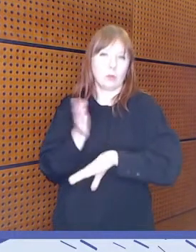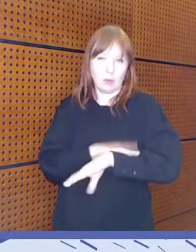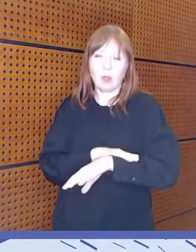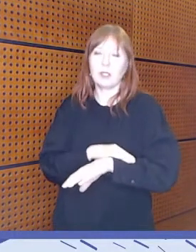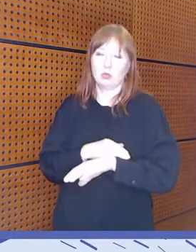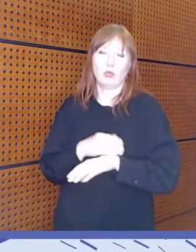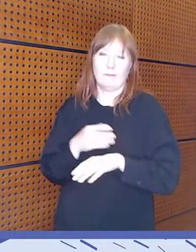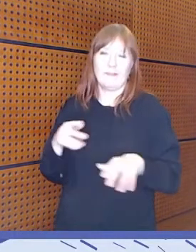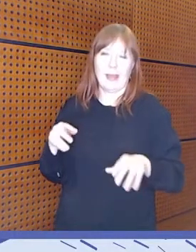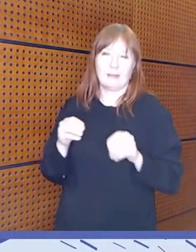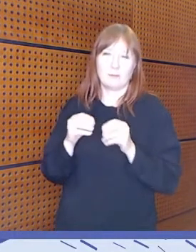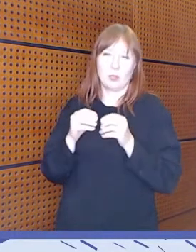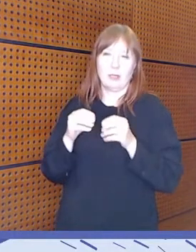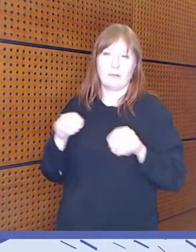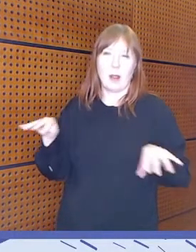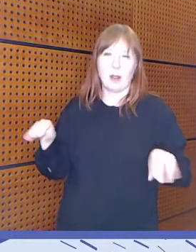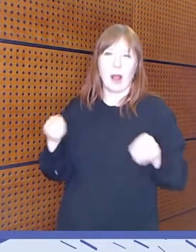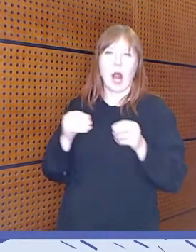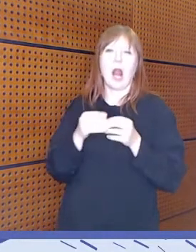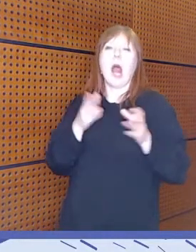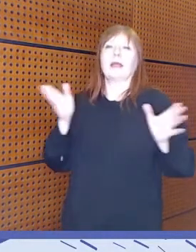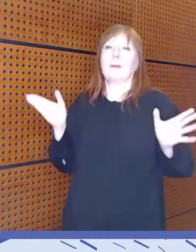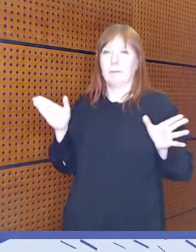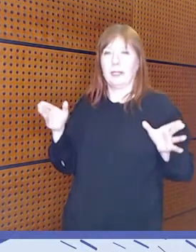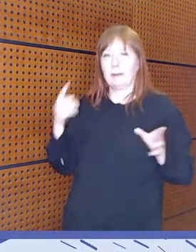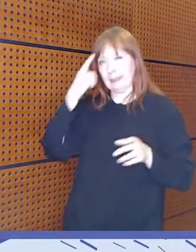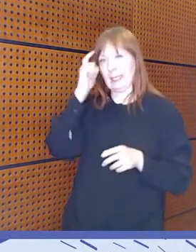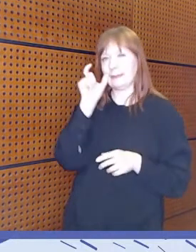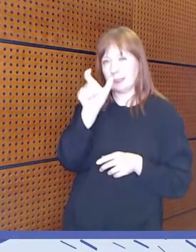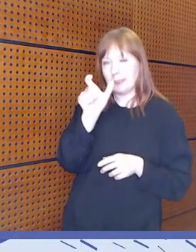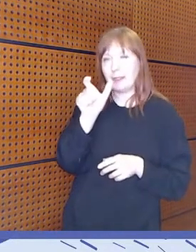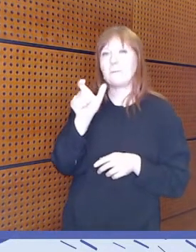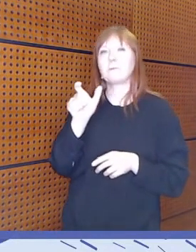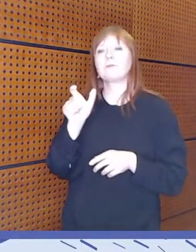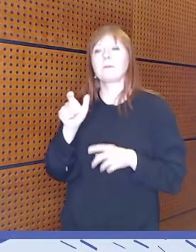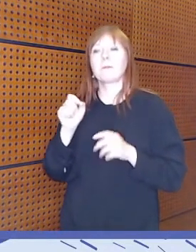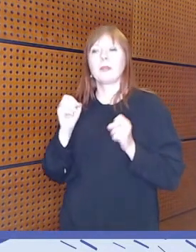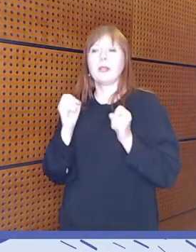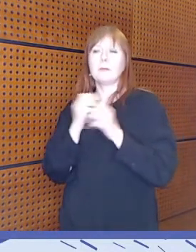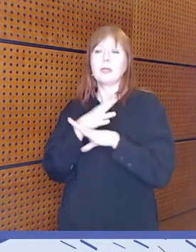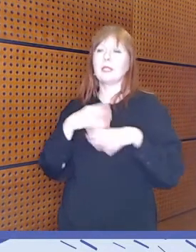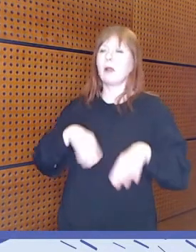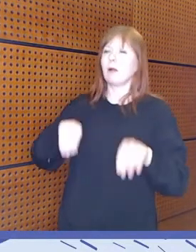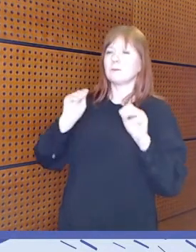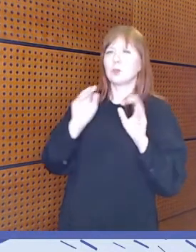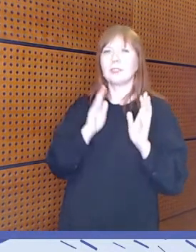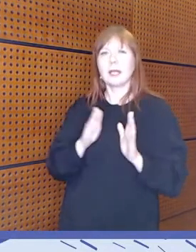Se ei tarvitse mediakasvatuksen järjestäminen sitä